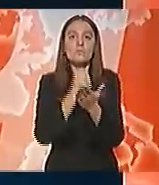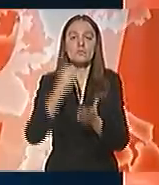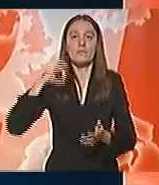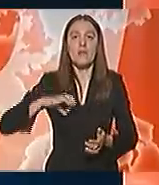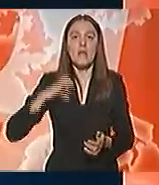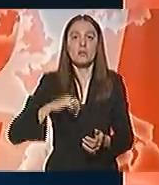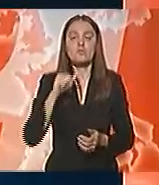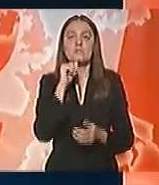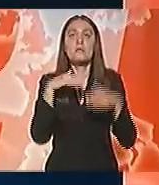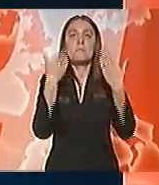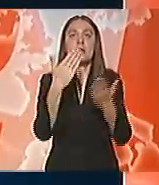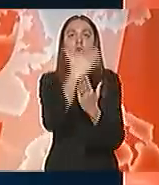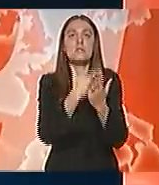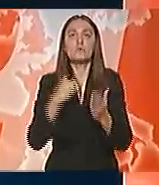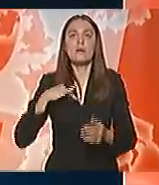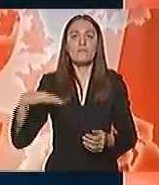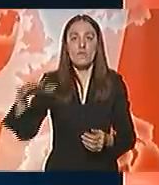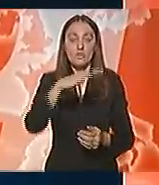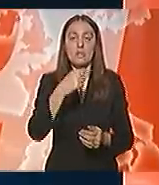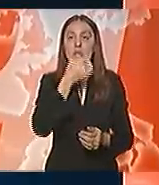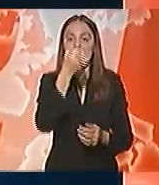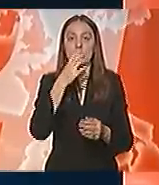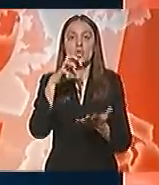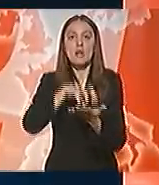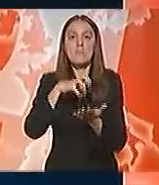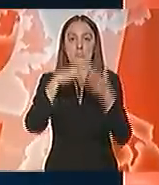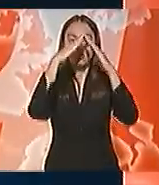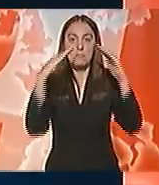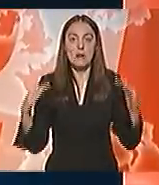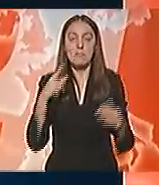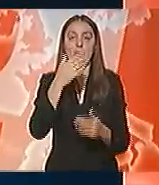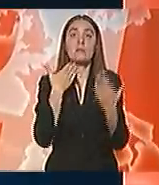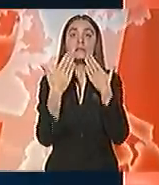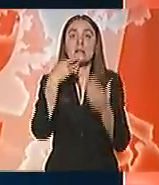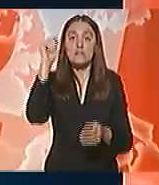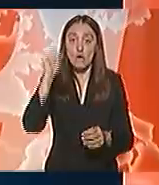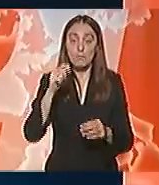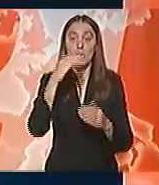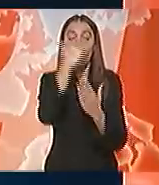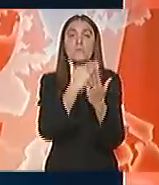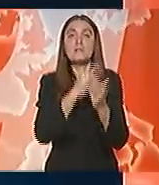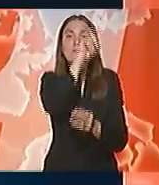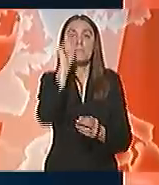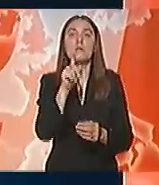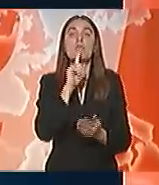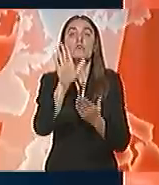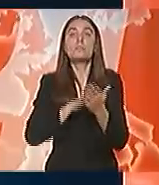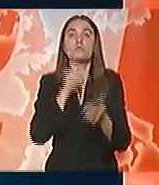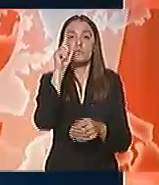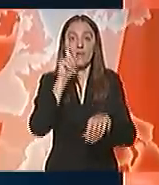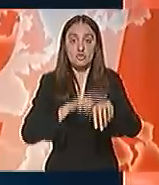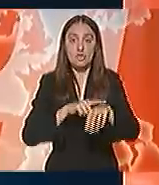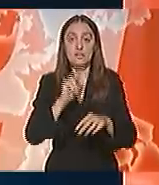nadležnosti i predlog statuta Vojvodine, saopšteno iz Republičkog parlamenta. Sednicu odbora za ustavna pitanja, koja će početi u 12